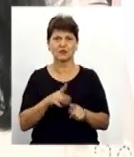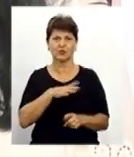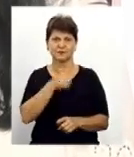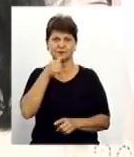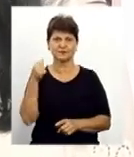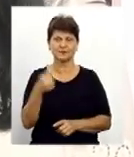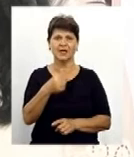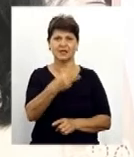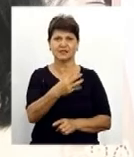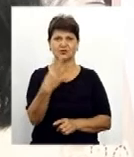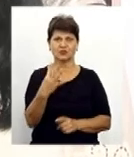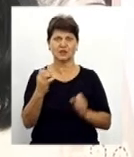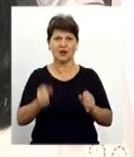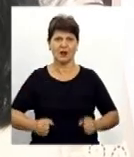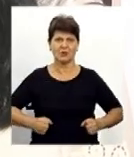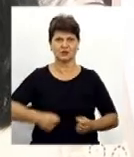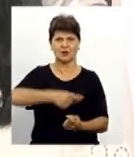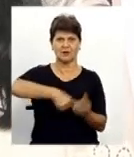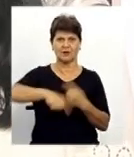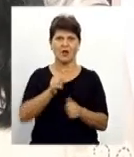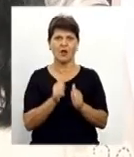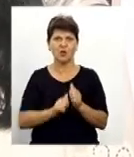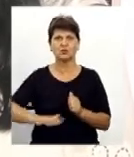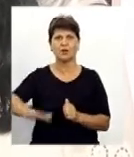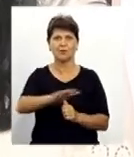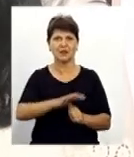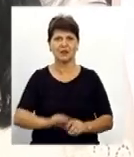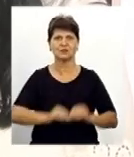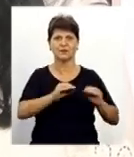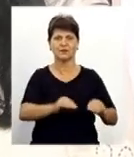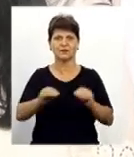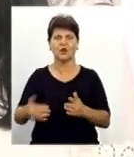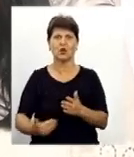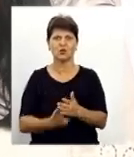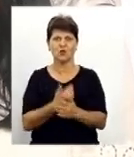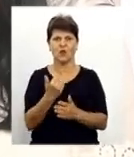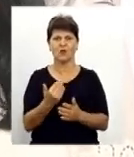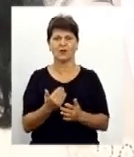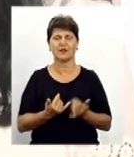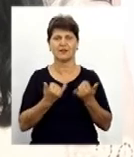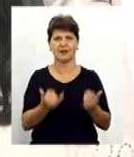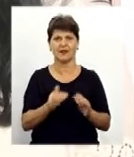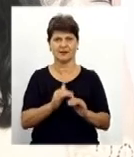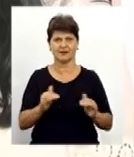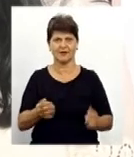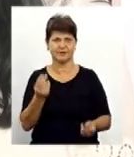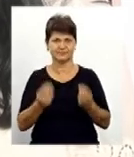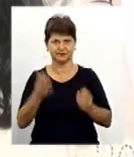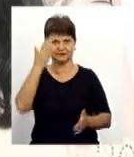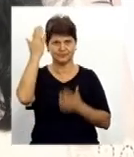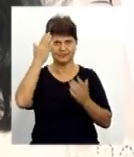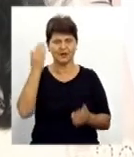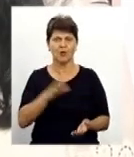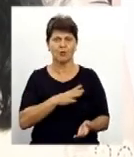каруселі і гойдалки, тобто на кожний майданчик були встановлені нові елементи для дітей. Також була